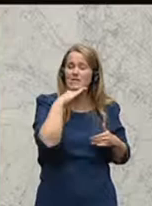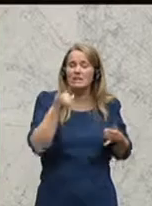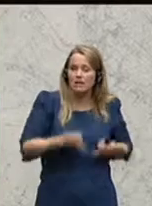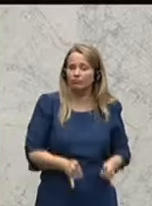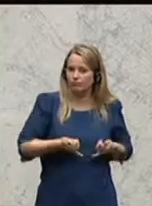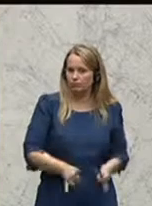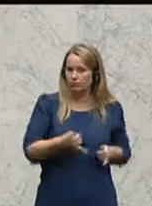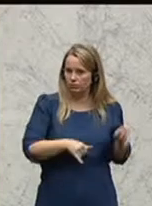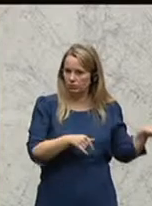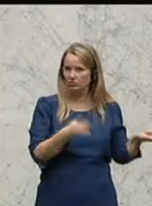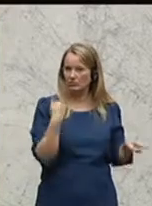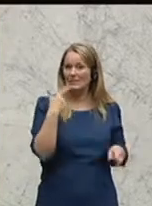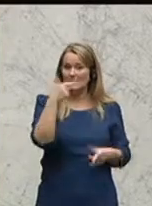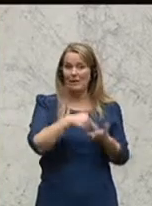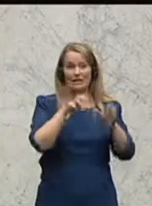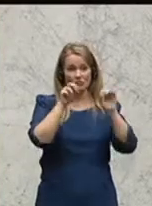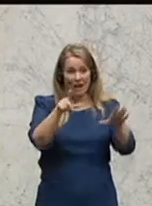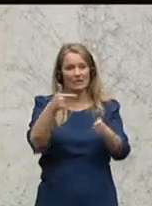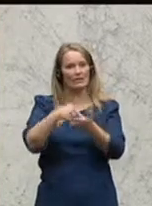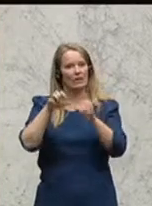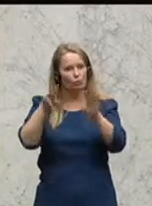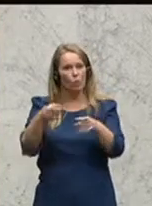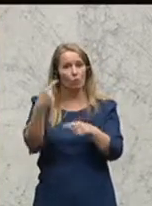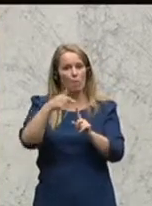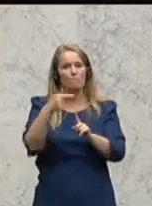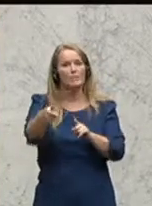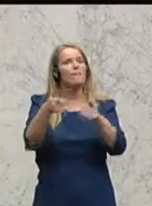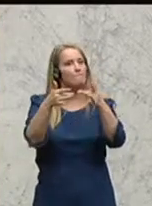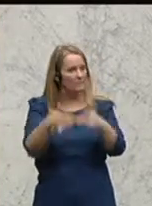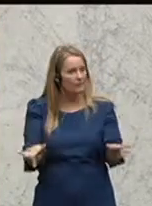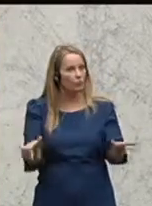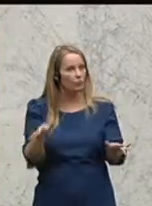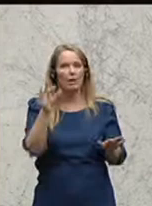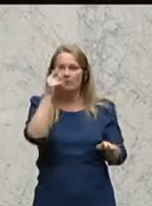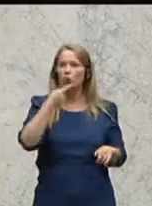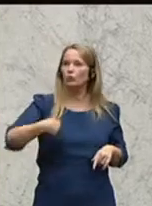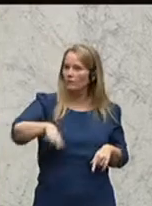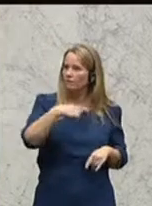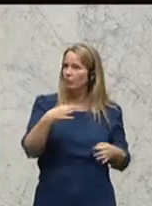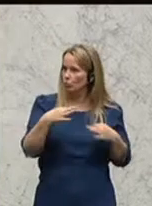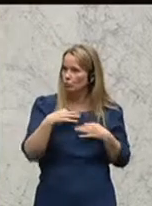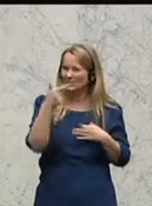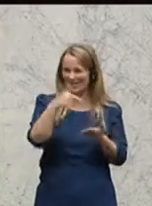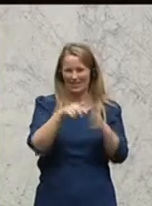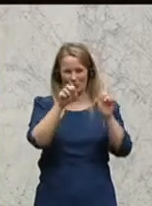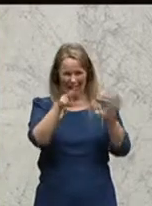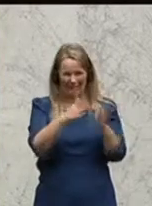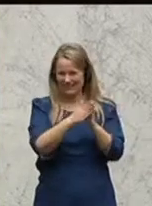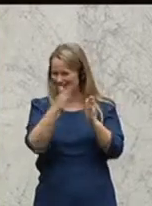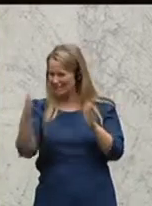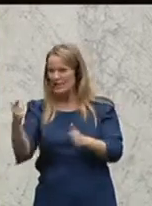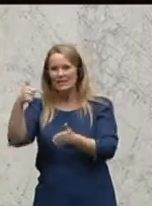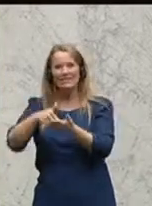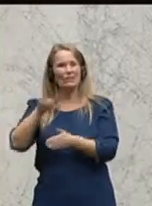und diese beginnen in den Jahren 2018 und 2019 in Pension zu gehen, was für uns bedeutet, zwischen 2018 und